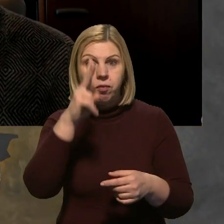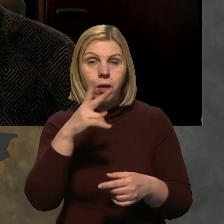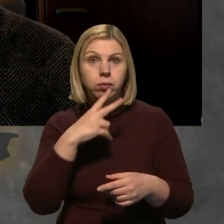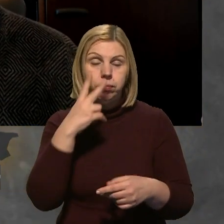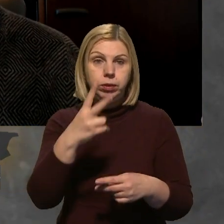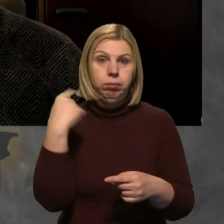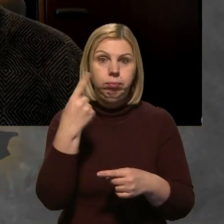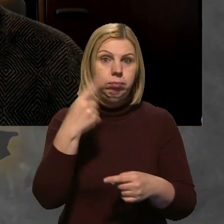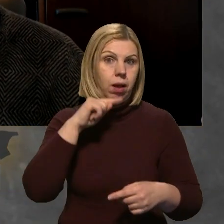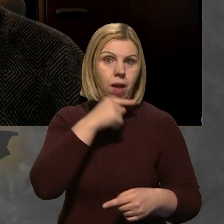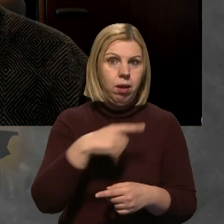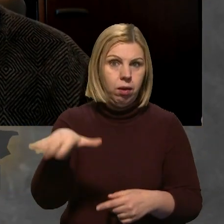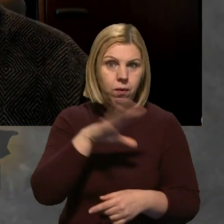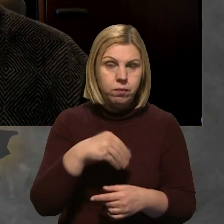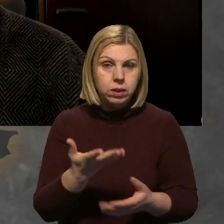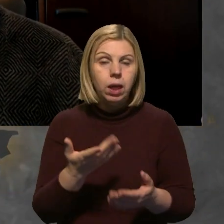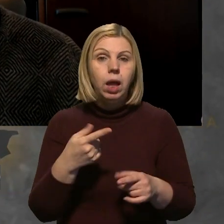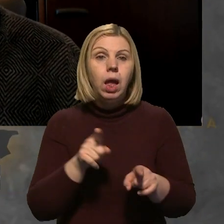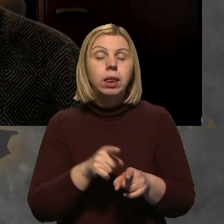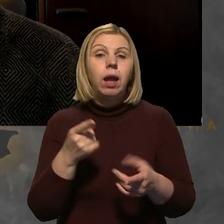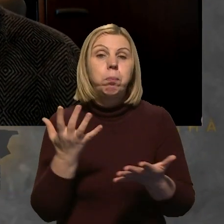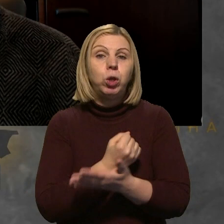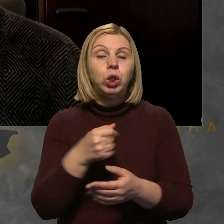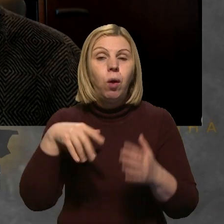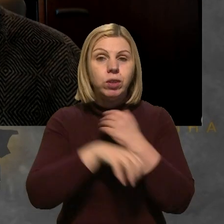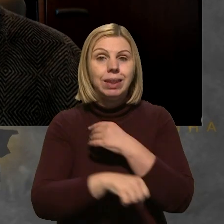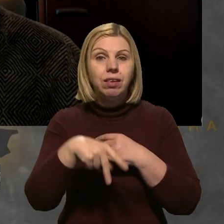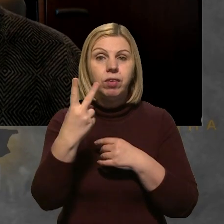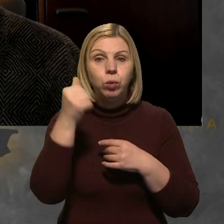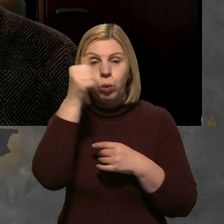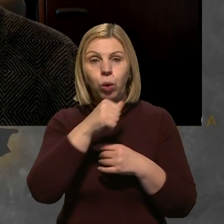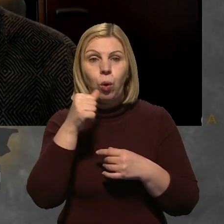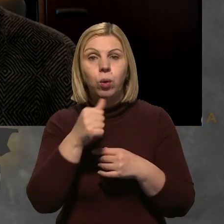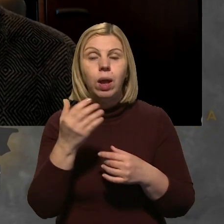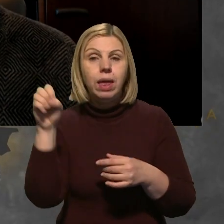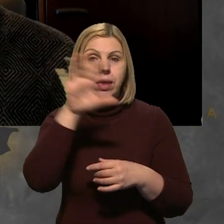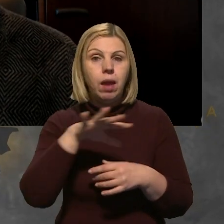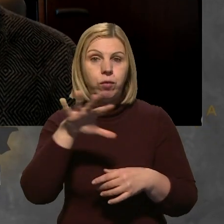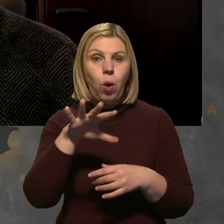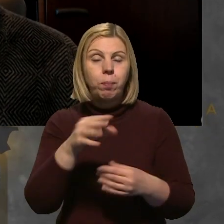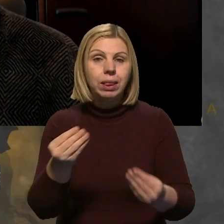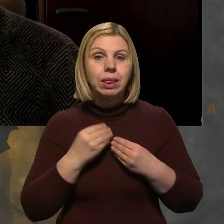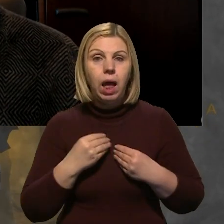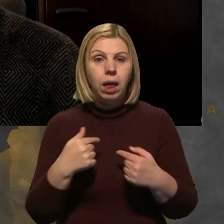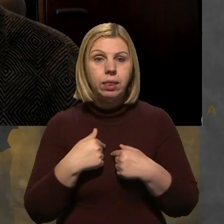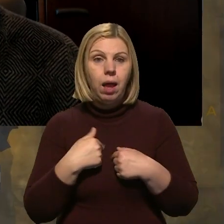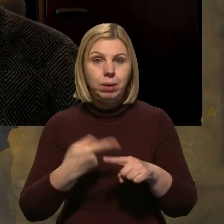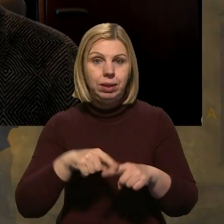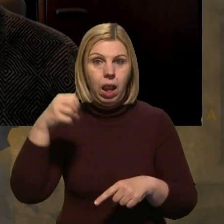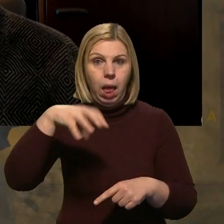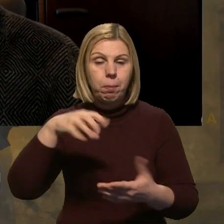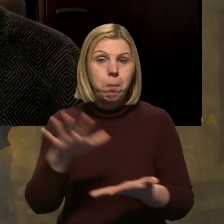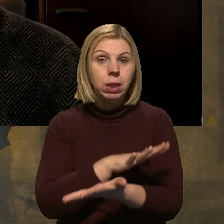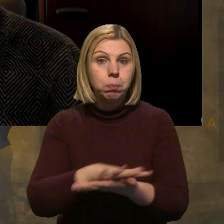Ну, так вийшло, що наприкінці 2022 року Європа надала нам ці лампочки